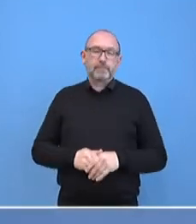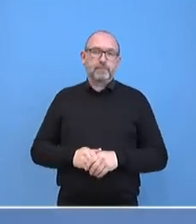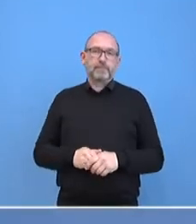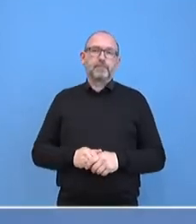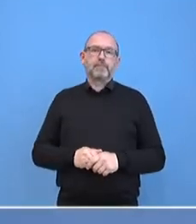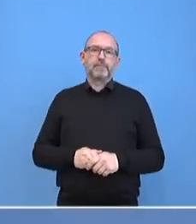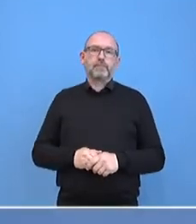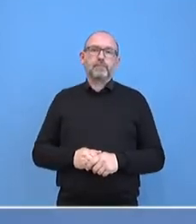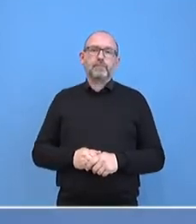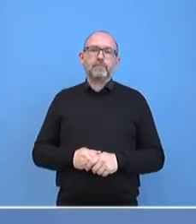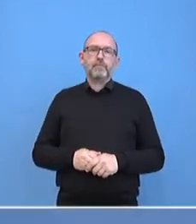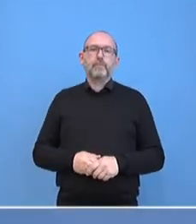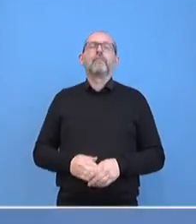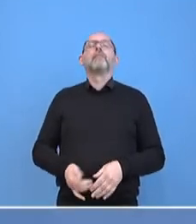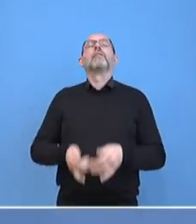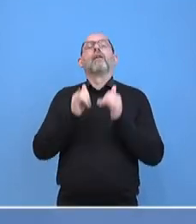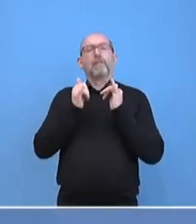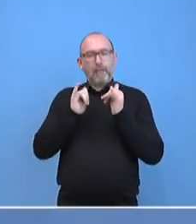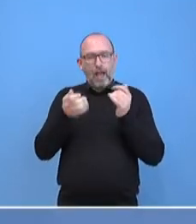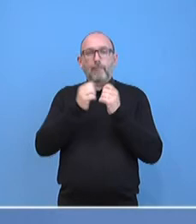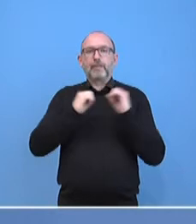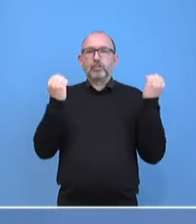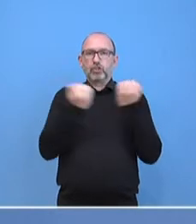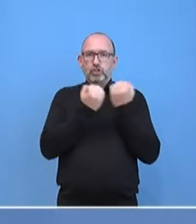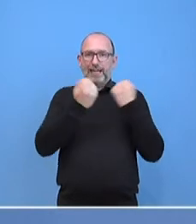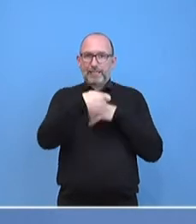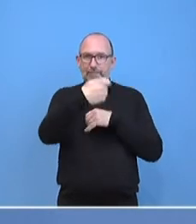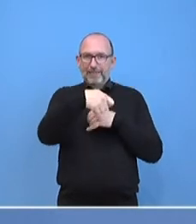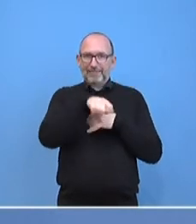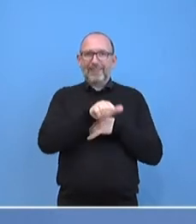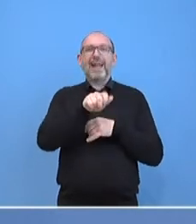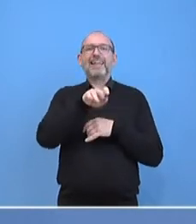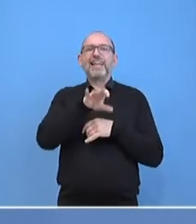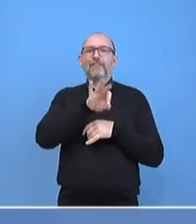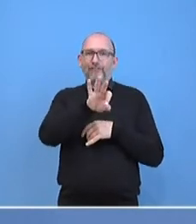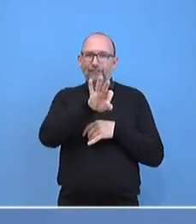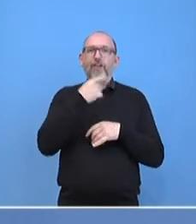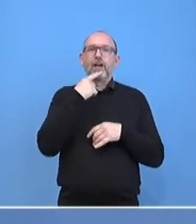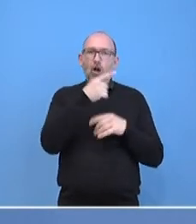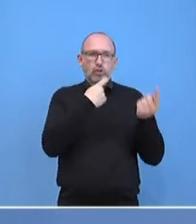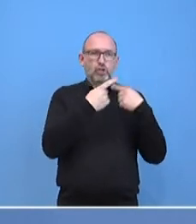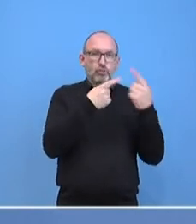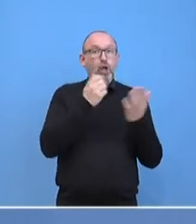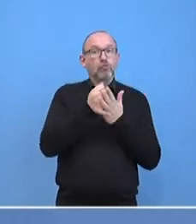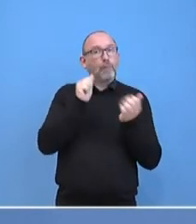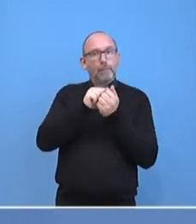auch schon mit Staatspräsident Aliyev gesprochen. Und auch darüber hatten wir eine Pressemitteilung herausgegeben.